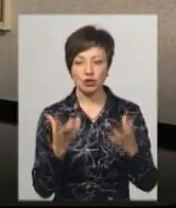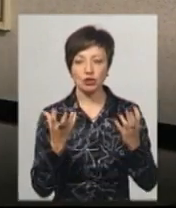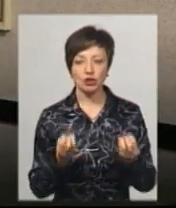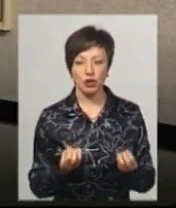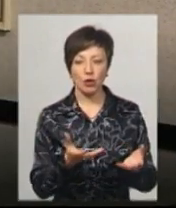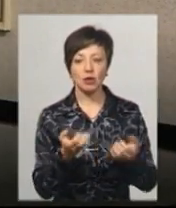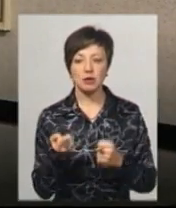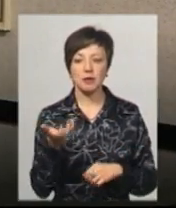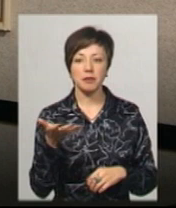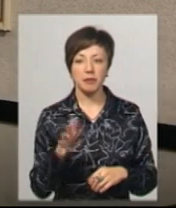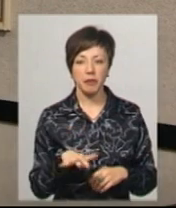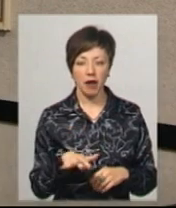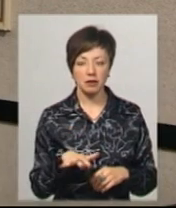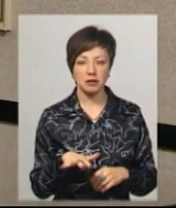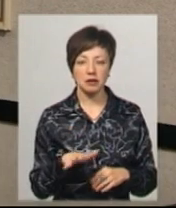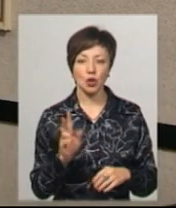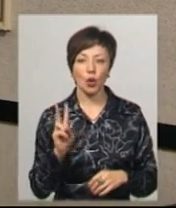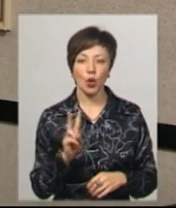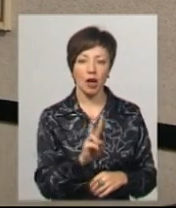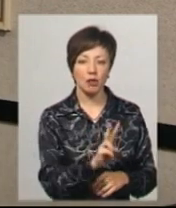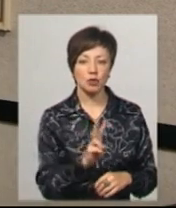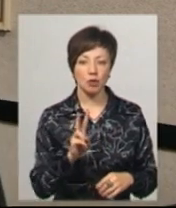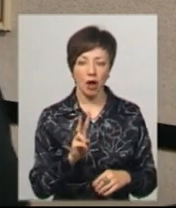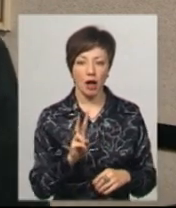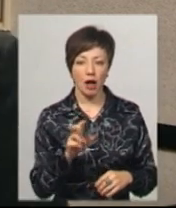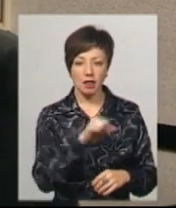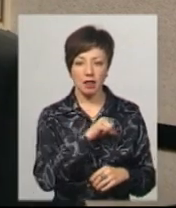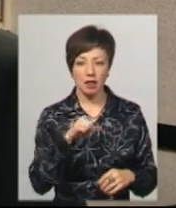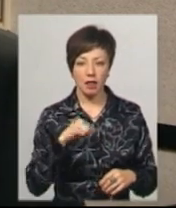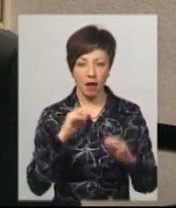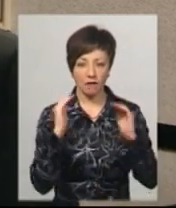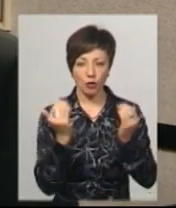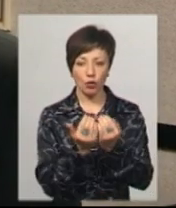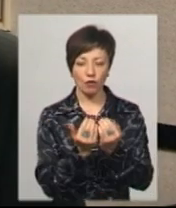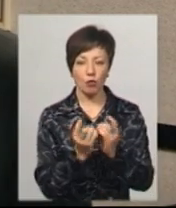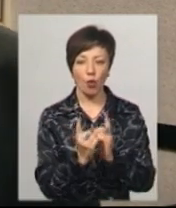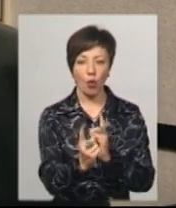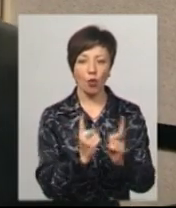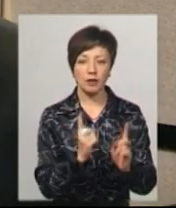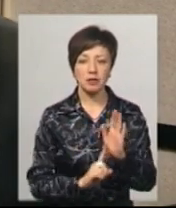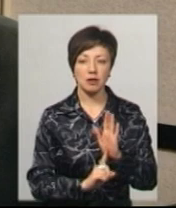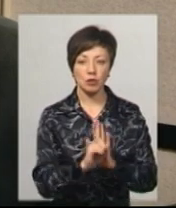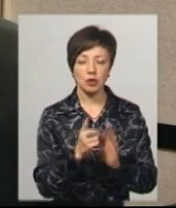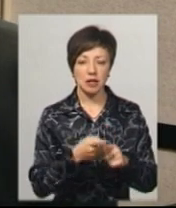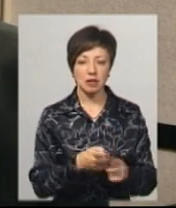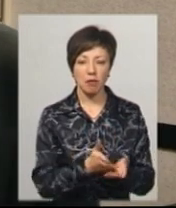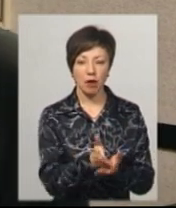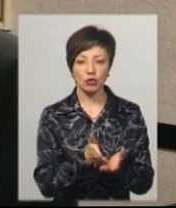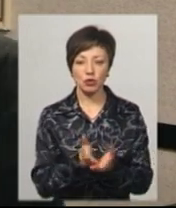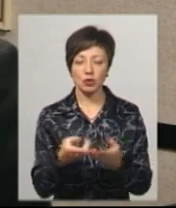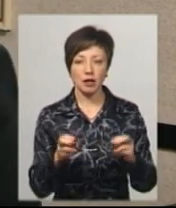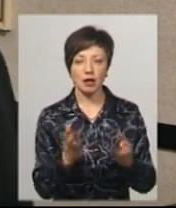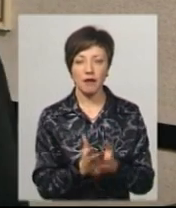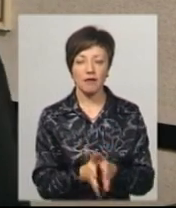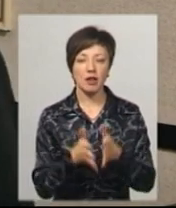отримати 5 тролейбусів на автономному ході, які ми запустимо на ці маршрути, де є